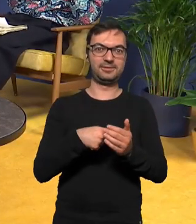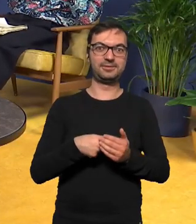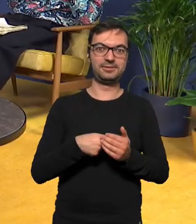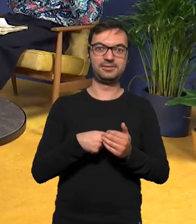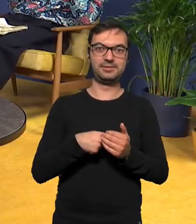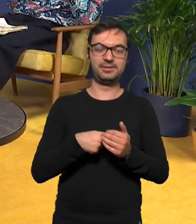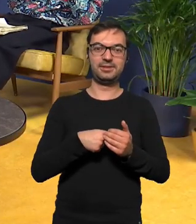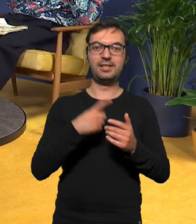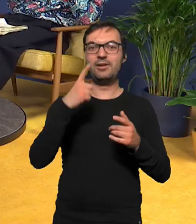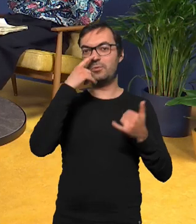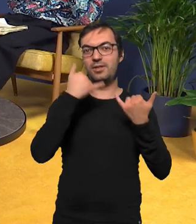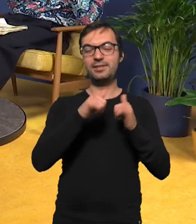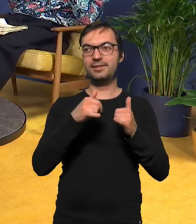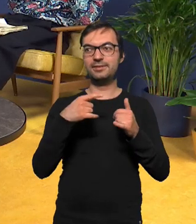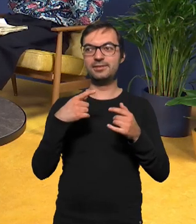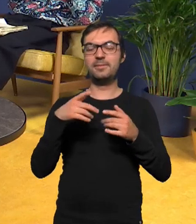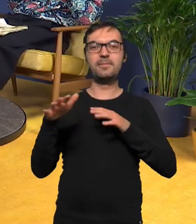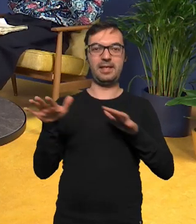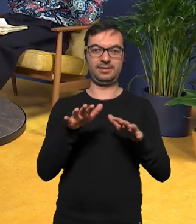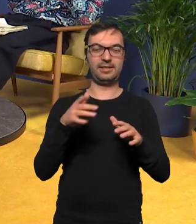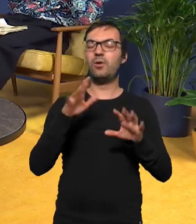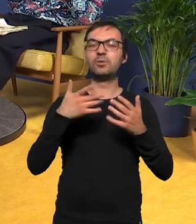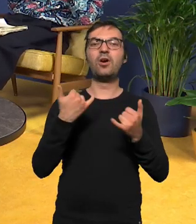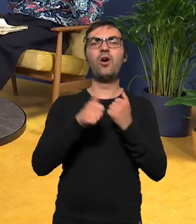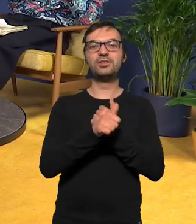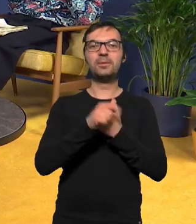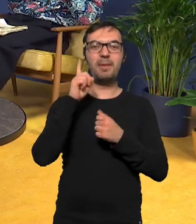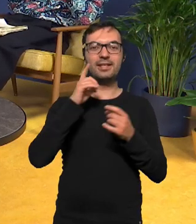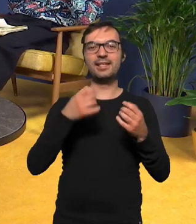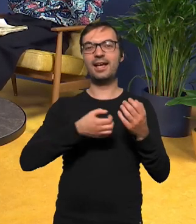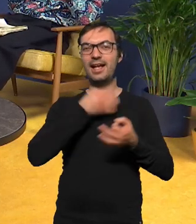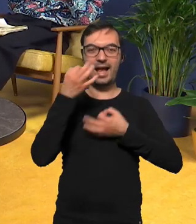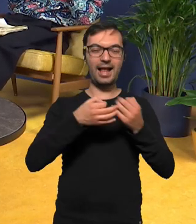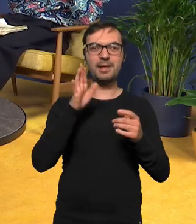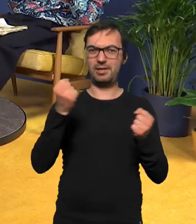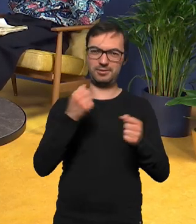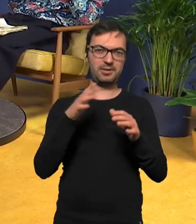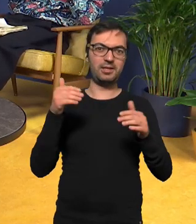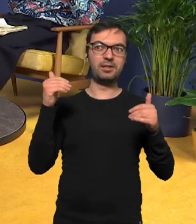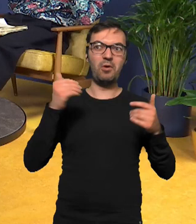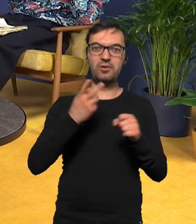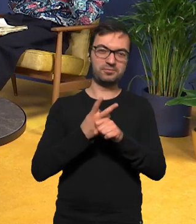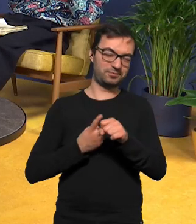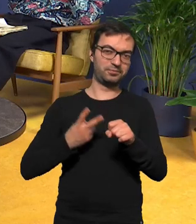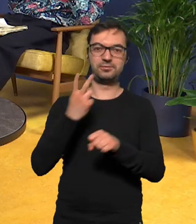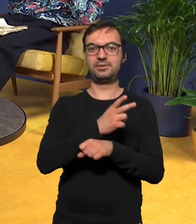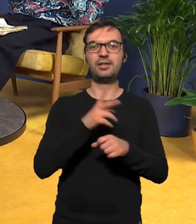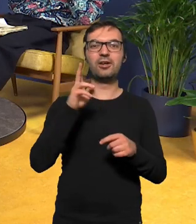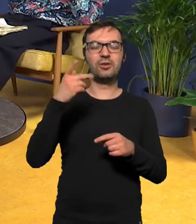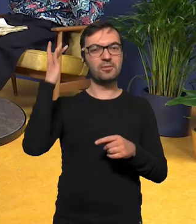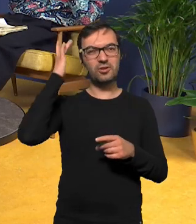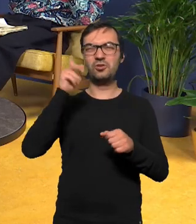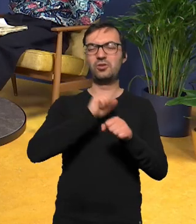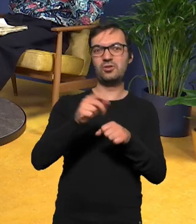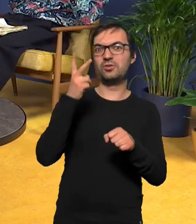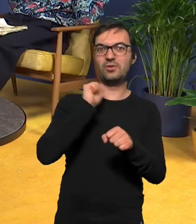wykopnięcie na inną orbitę bo to męskie granie z pewnością ma taką moc że ludzie sobie zadawali pytanie a kto to jest,